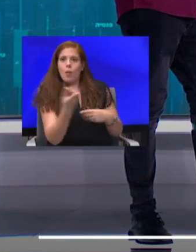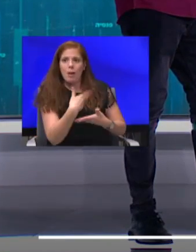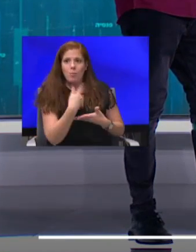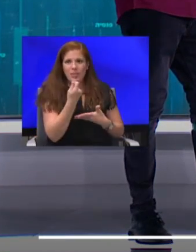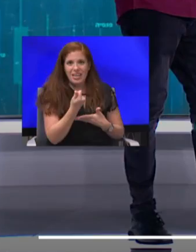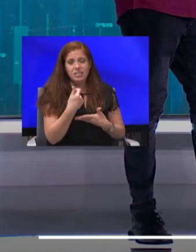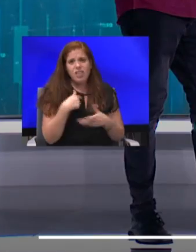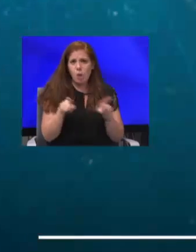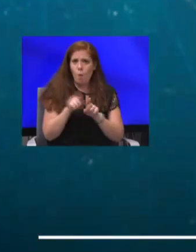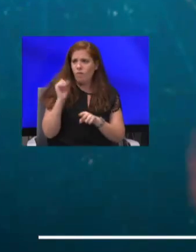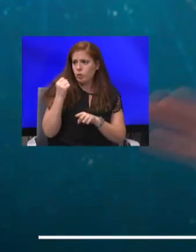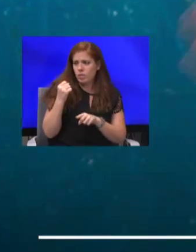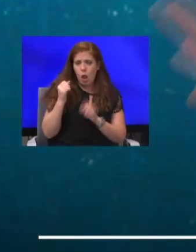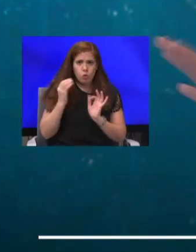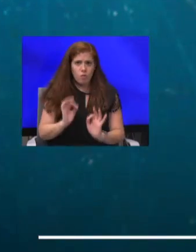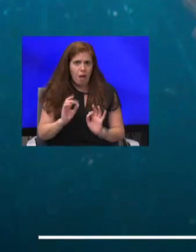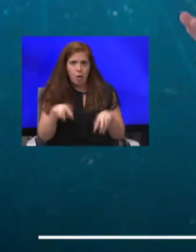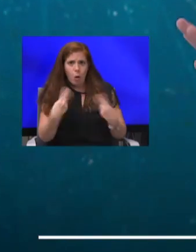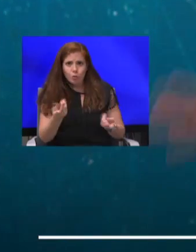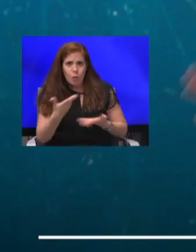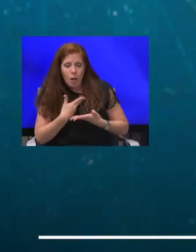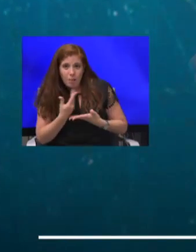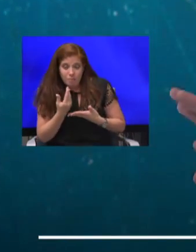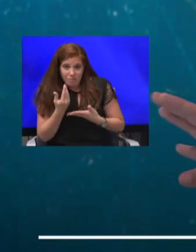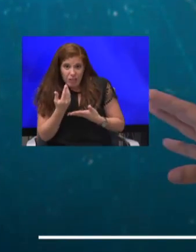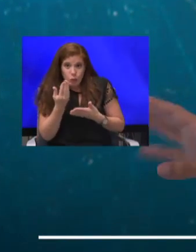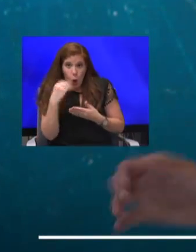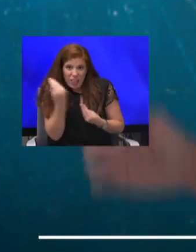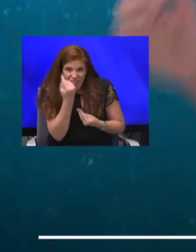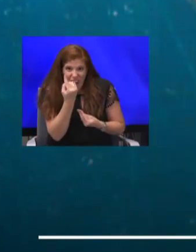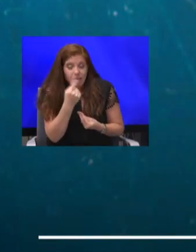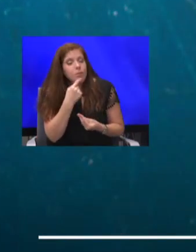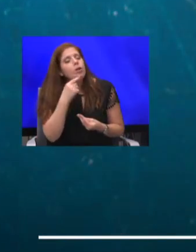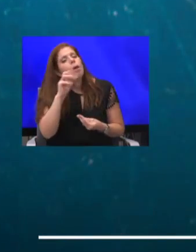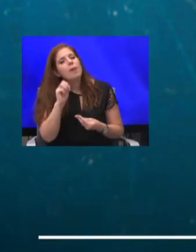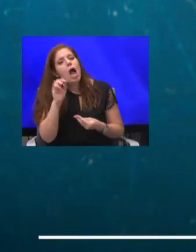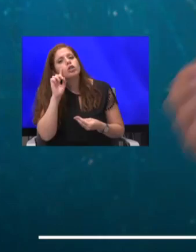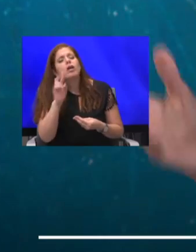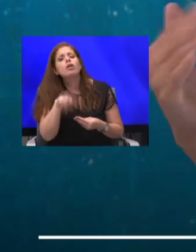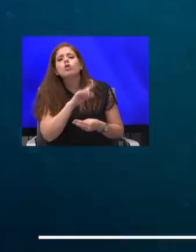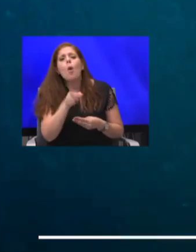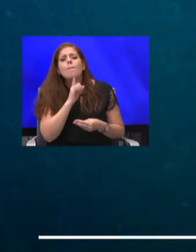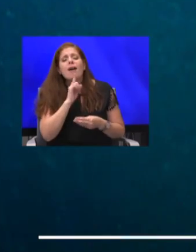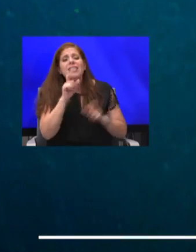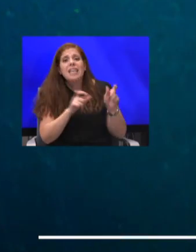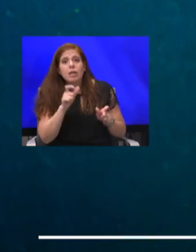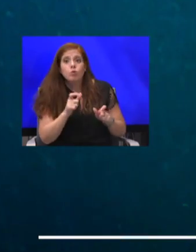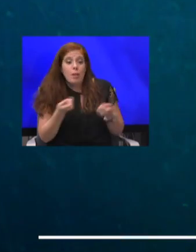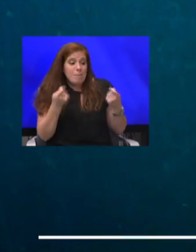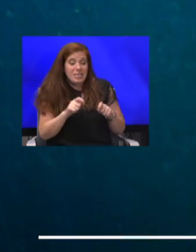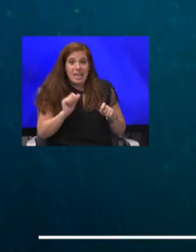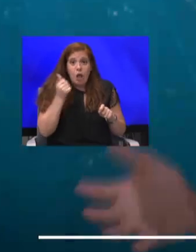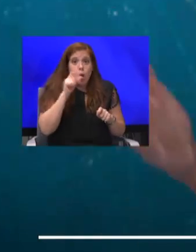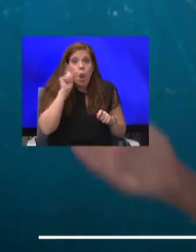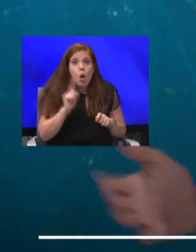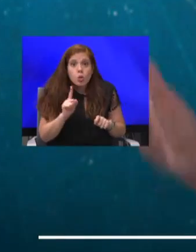לא יכולתי שלא לבקש עוד בקשה אחת, ואמרתי לו, מאיר, רק שתדע, יש לא מעט אזרחים ותיקים שעוד בסגר הראשון לא ידעו שמגיע להם הענק הסתגלות, כי